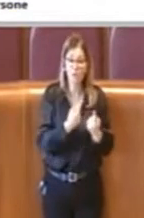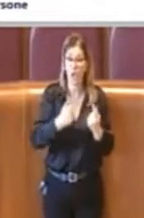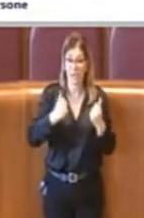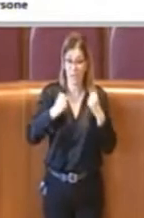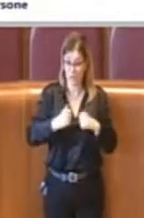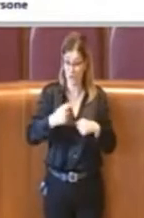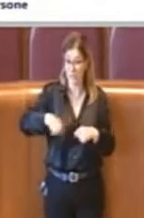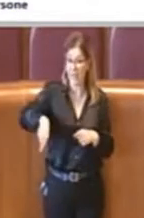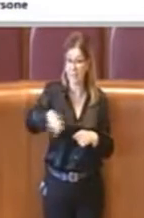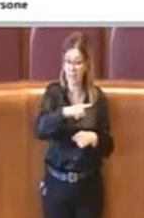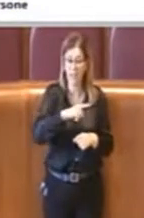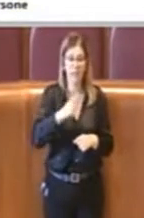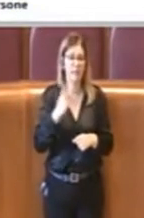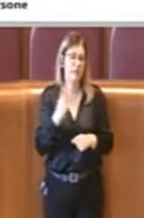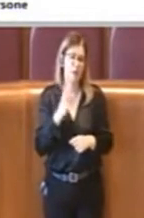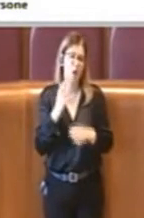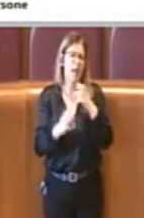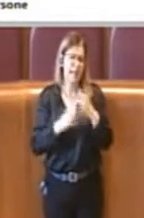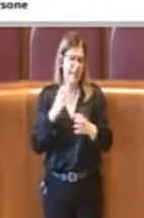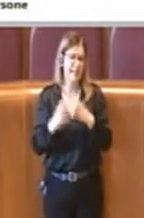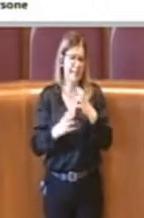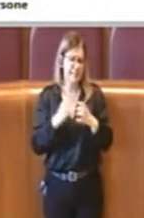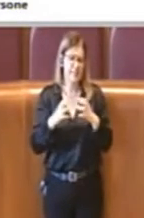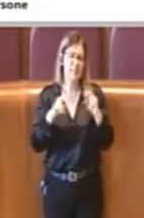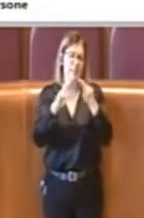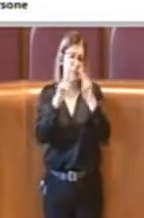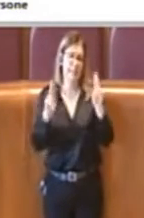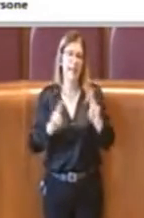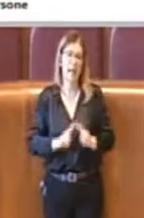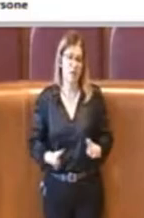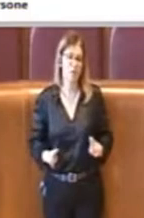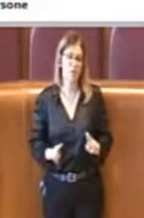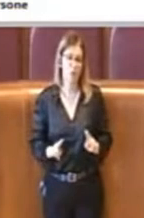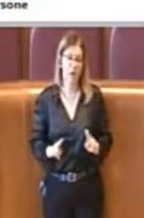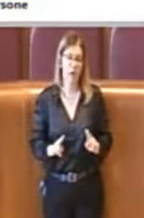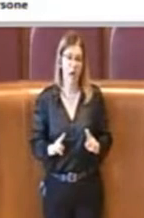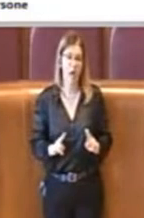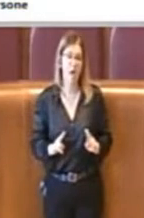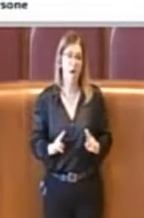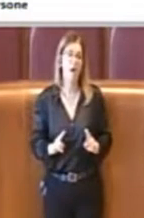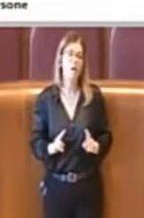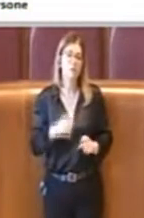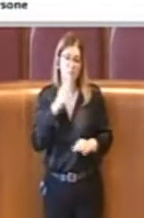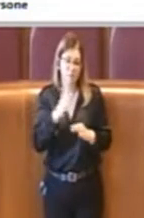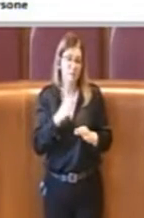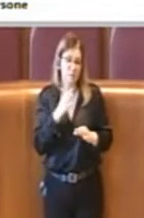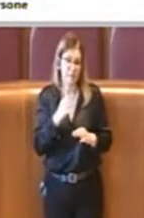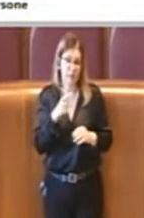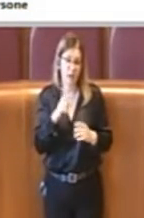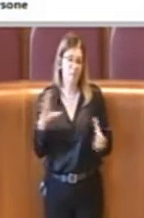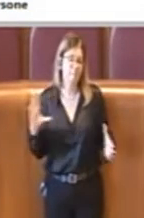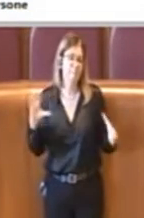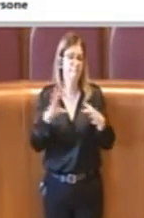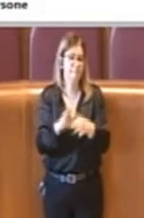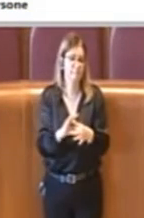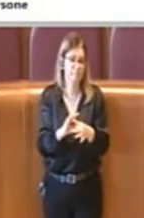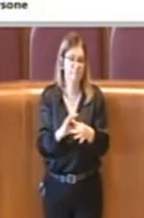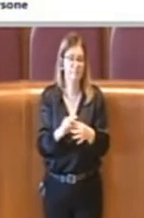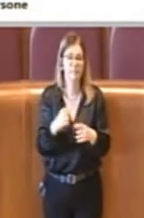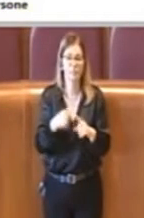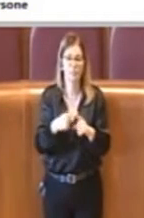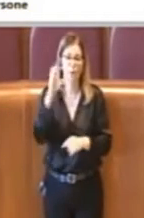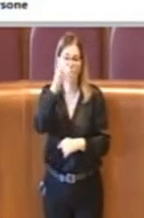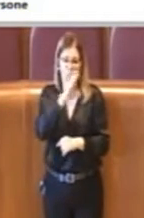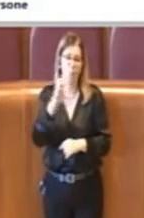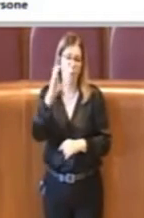ovviamente una grave crisi di livello internazionale che coinvolgerà in maniera prolungata anche tutto il comparto turistico a